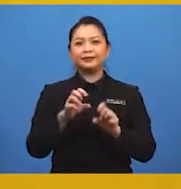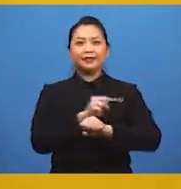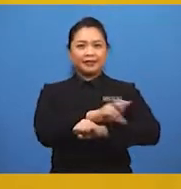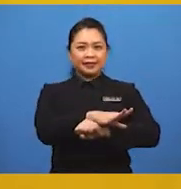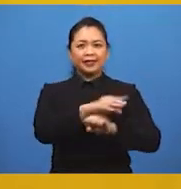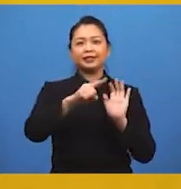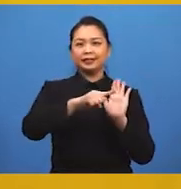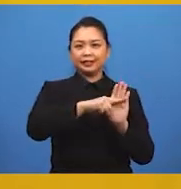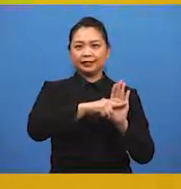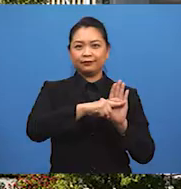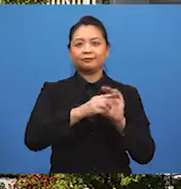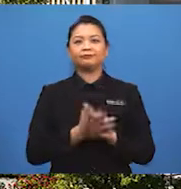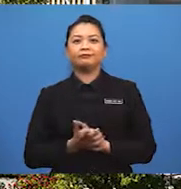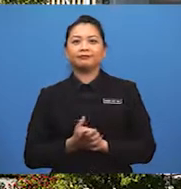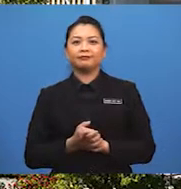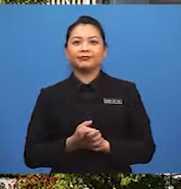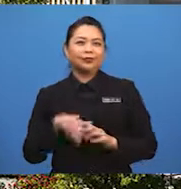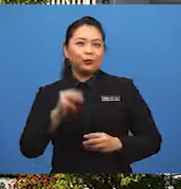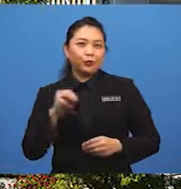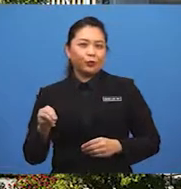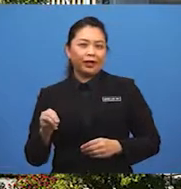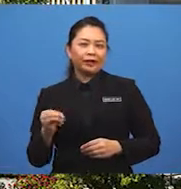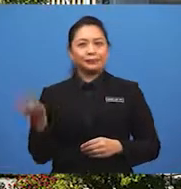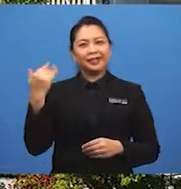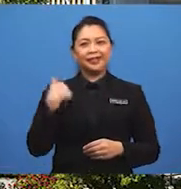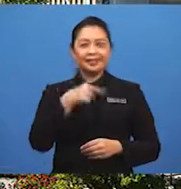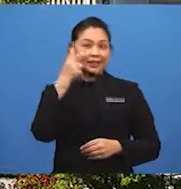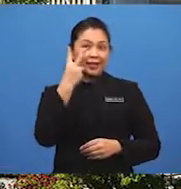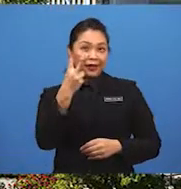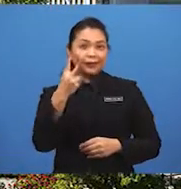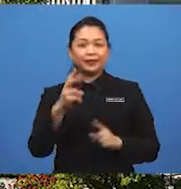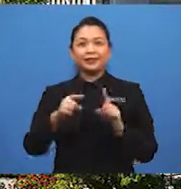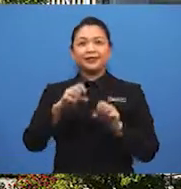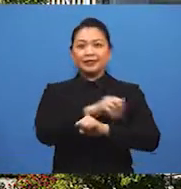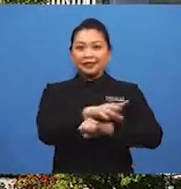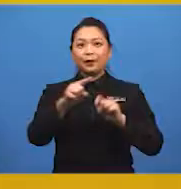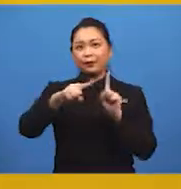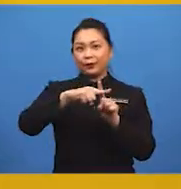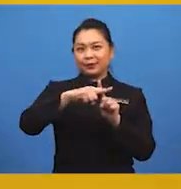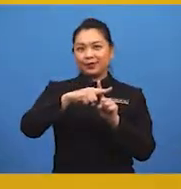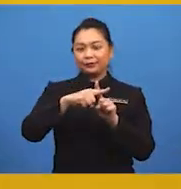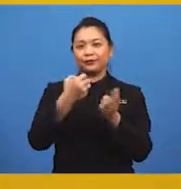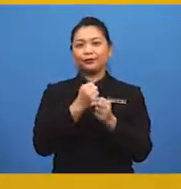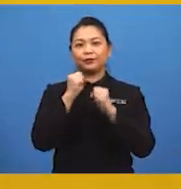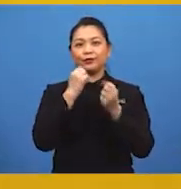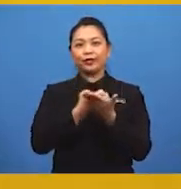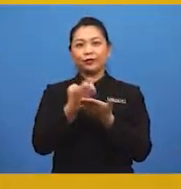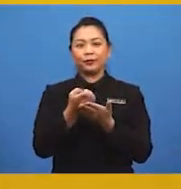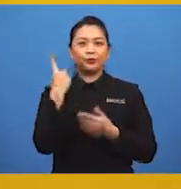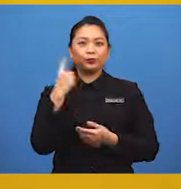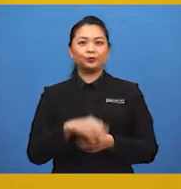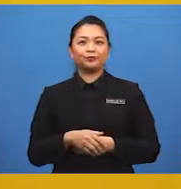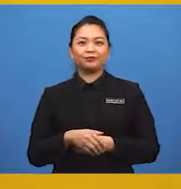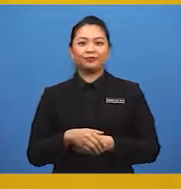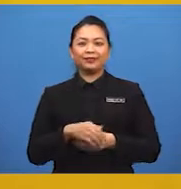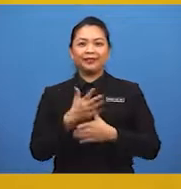kesan negatif. Murid-murid, mari kita tengok kesan positif sosioekonomi dahulu. Antara